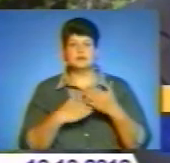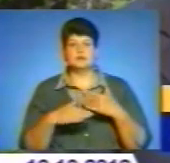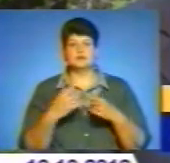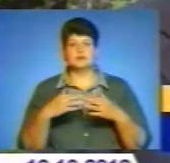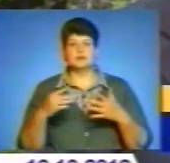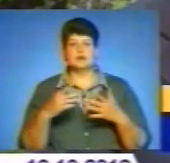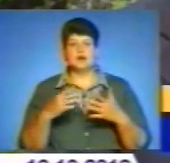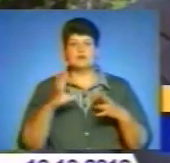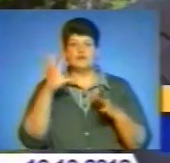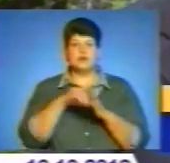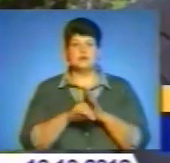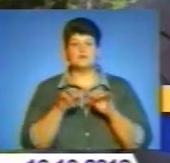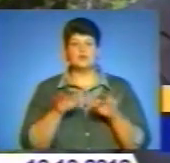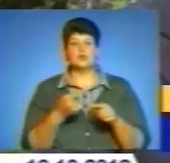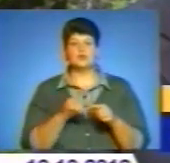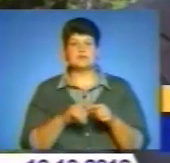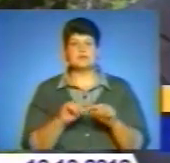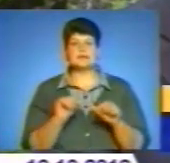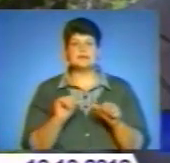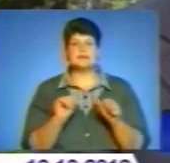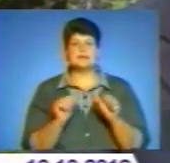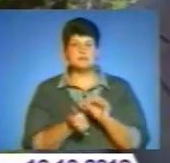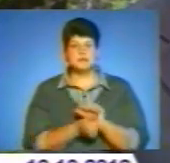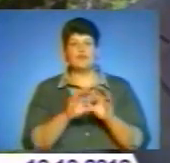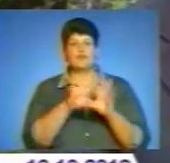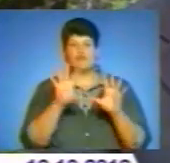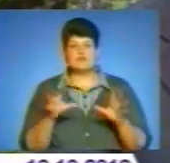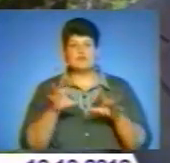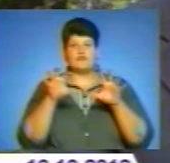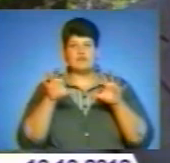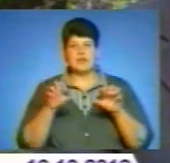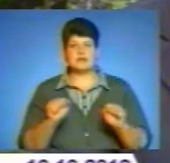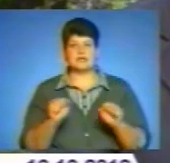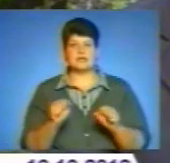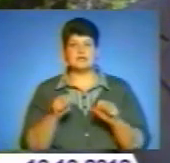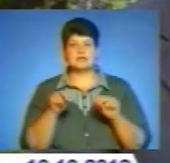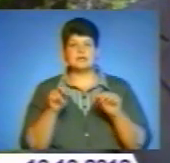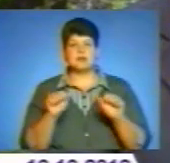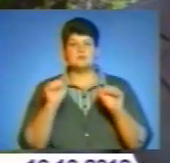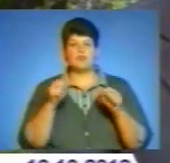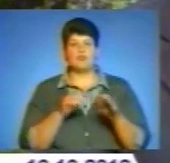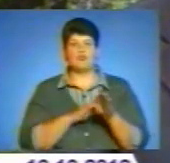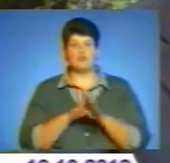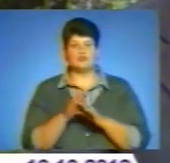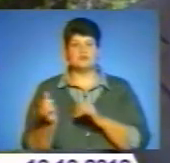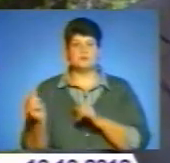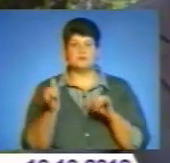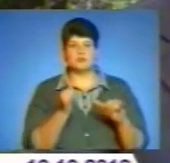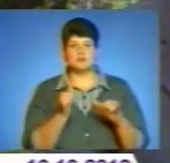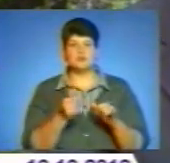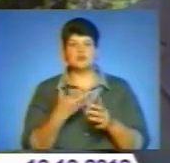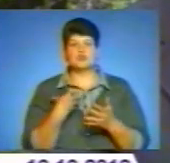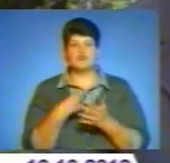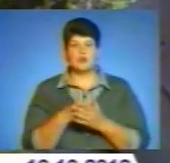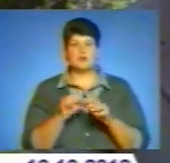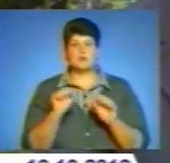до 300 гривень. Є в нас незахищені версти населення, це не секрет для кого, а з введенням в дію цих змін